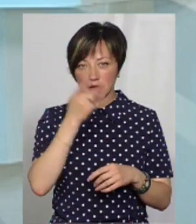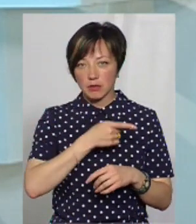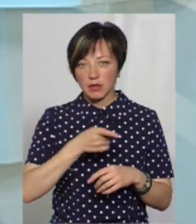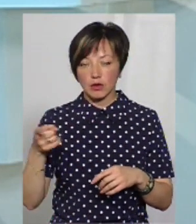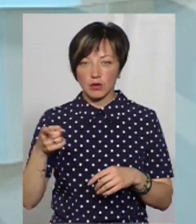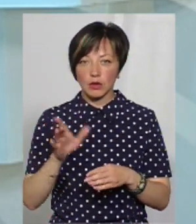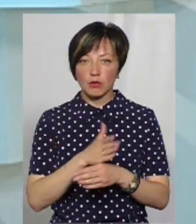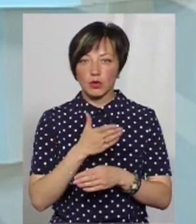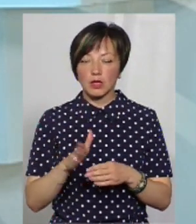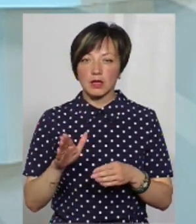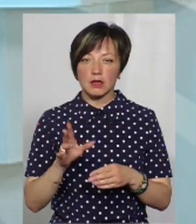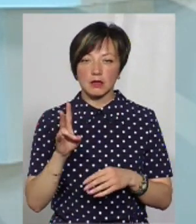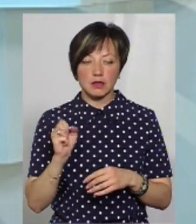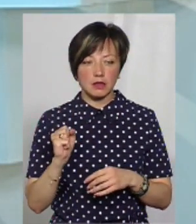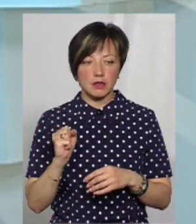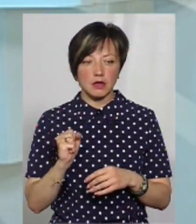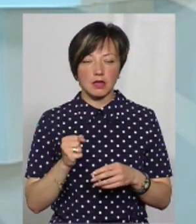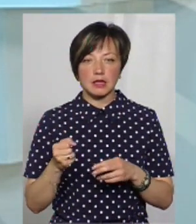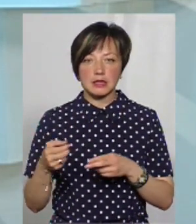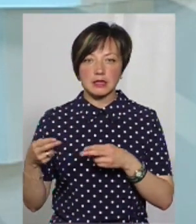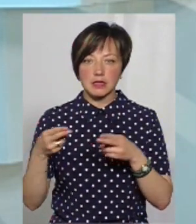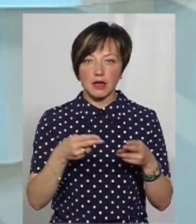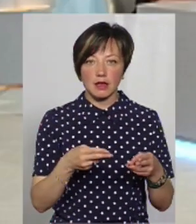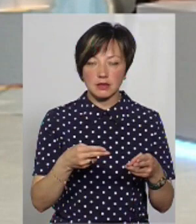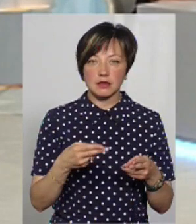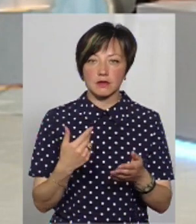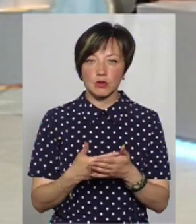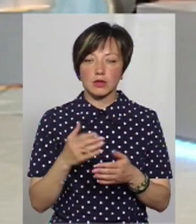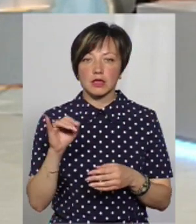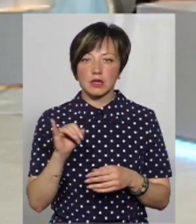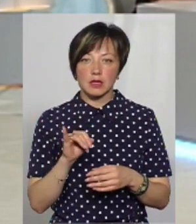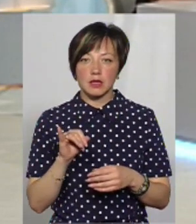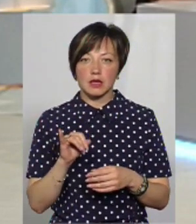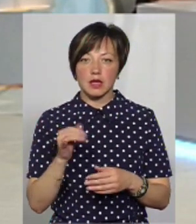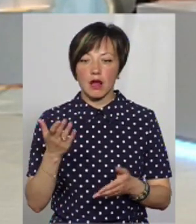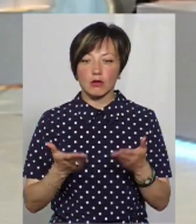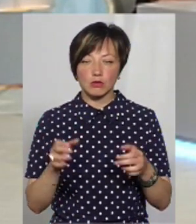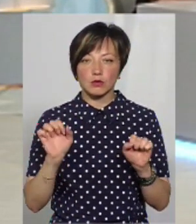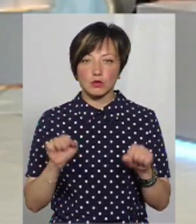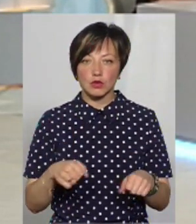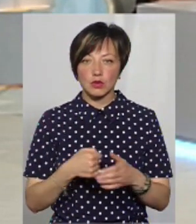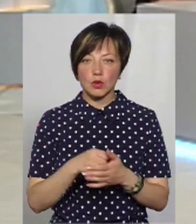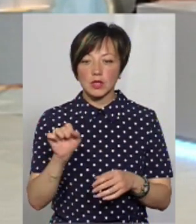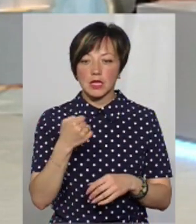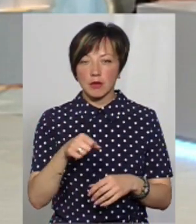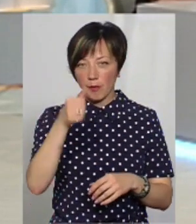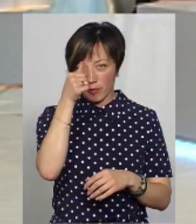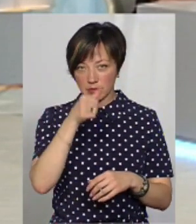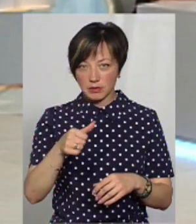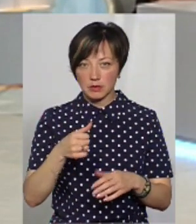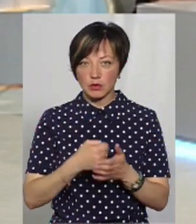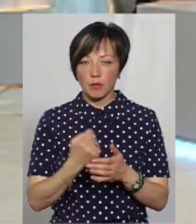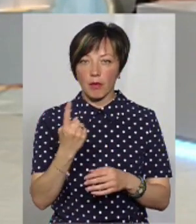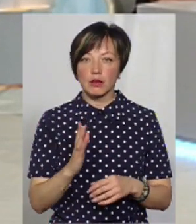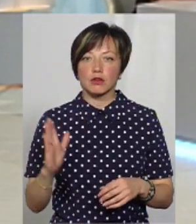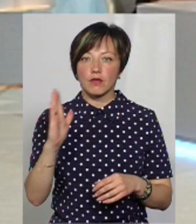період він поділений на заїзди. І вони, якщо можуть, до серпня місяця, до початку,